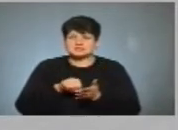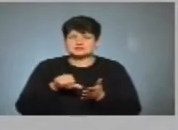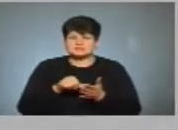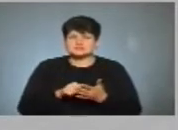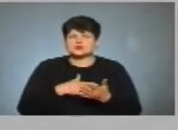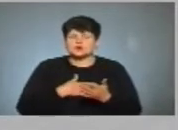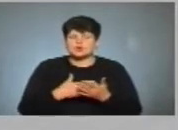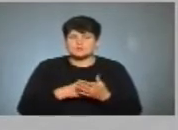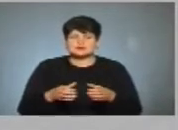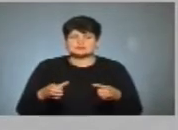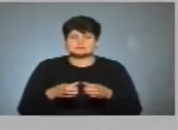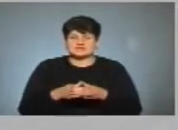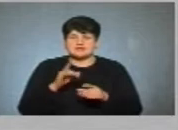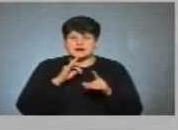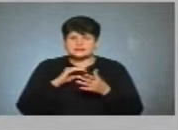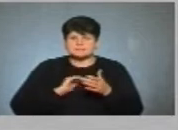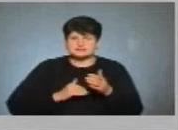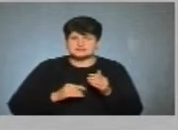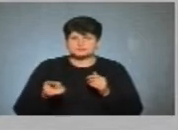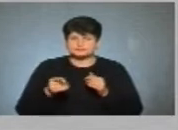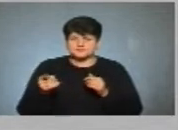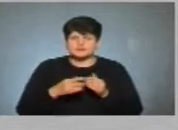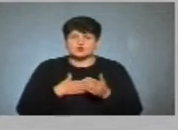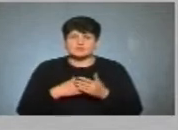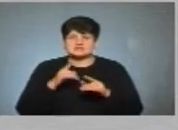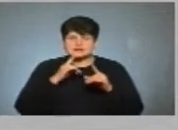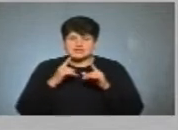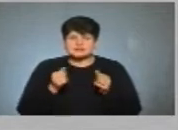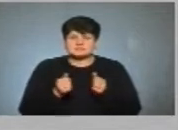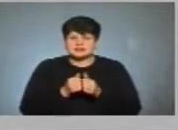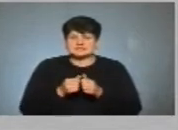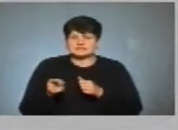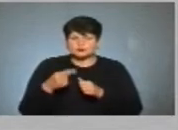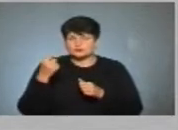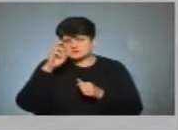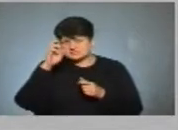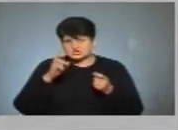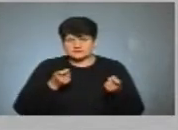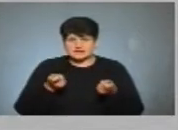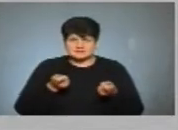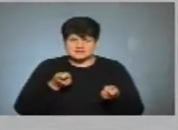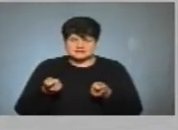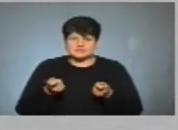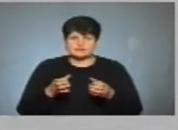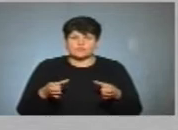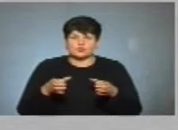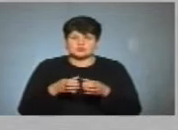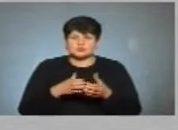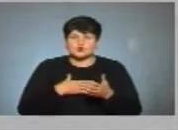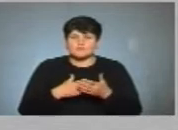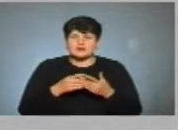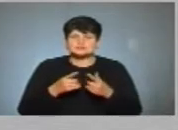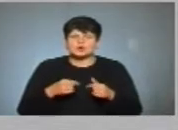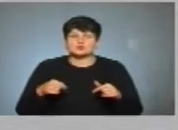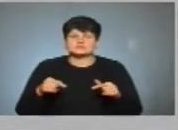громадської спілки Рада бізнесу Тернопіля в громадській раді при Тернопільській обласній державній адміністрації та в коаліції громадських